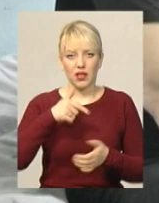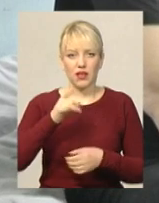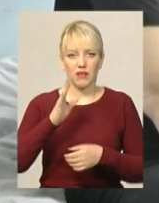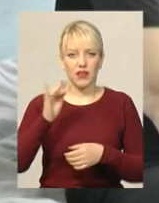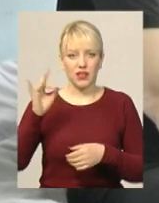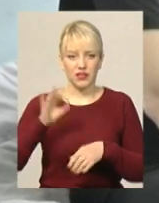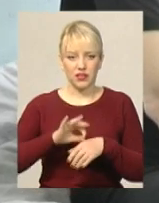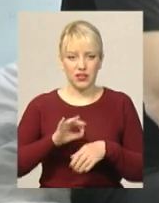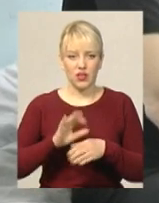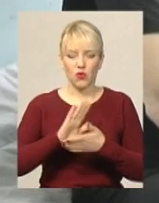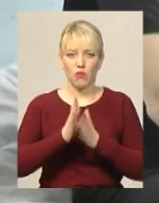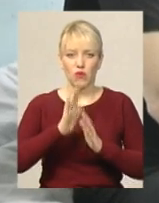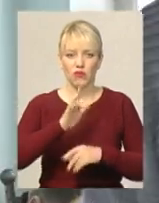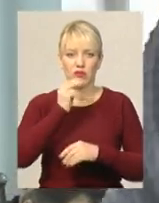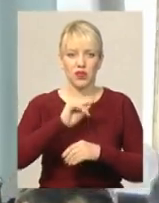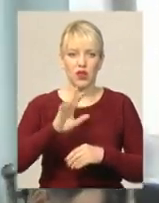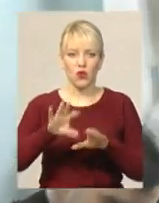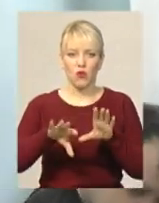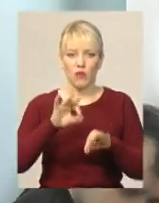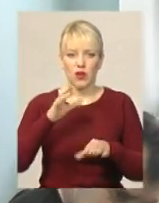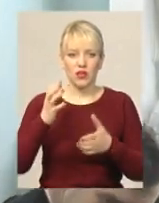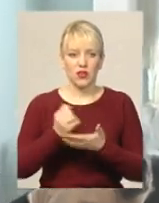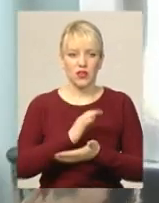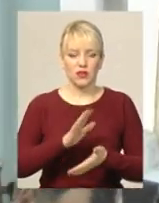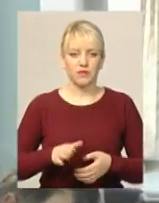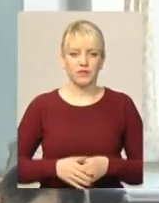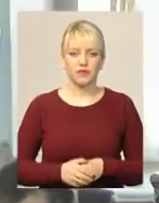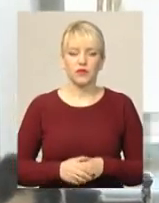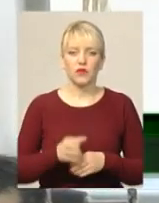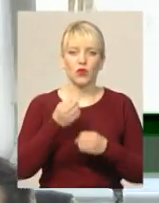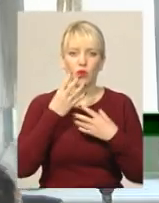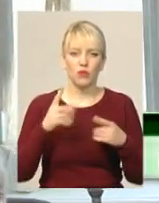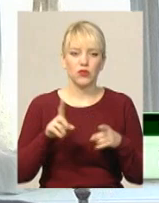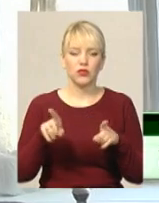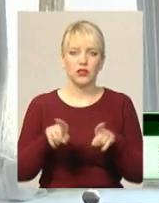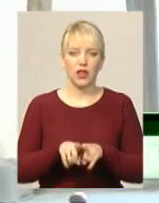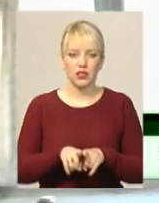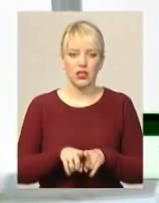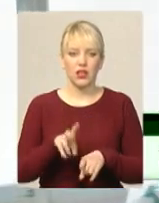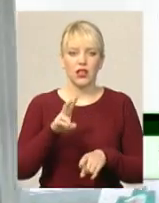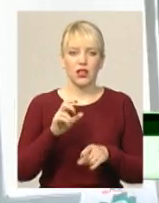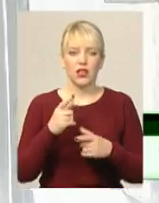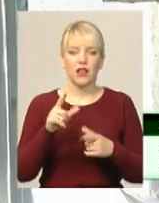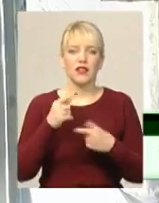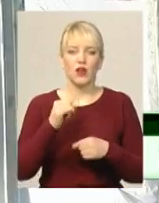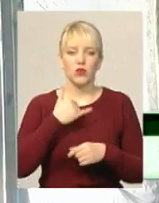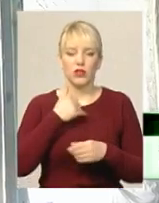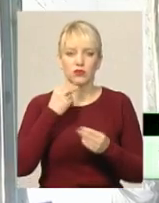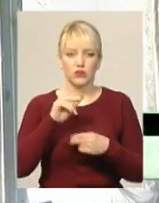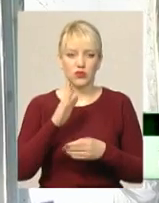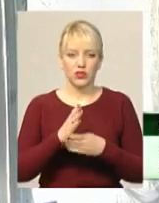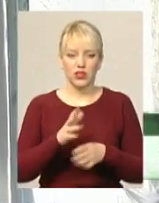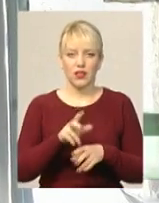Каже, умови не найкращі, та обирати не доводилося Скажемо, що добре, хоч так. А де у нас що краще є? Нема